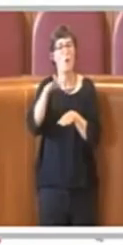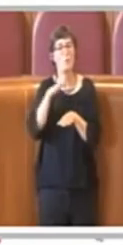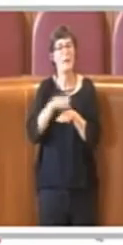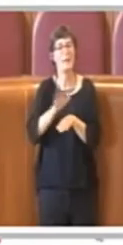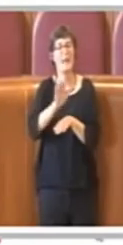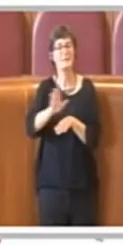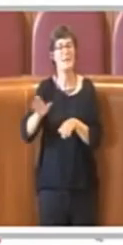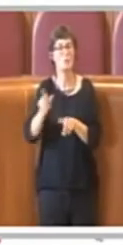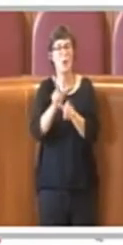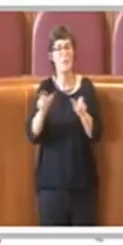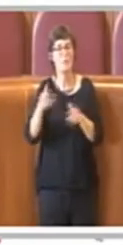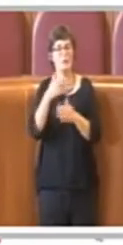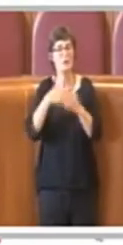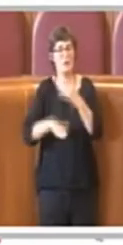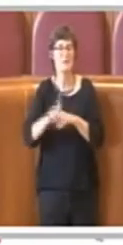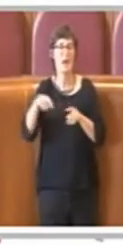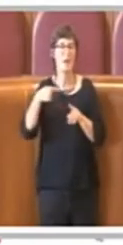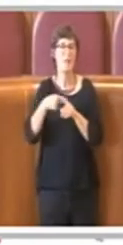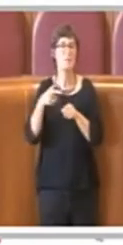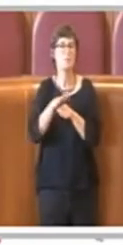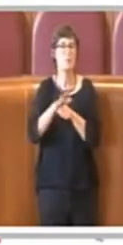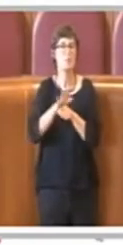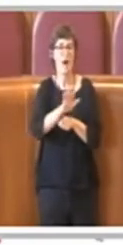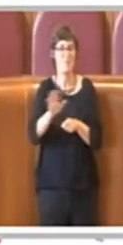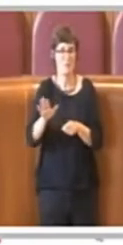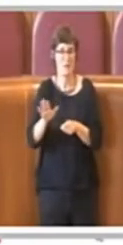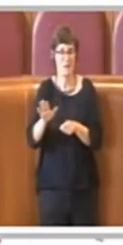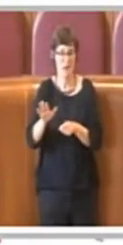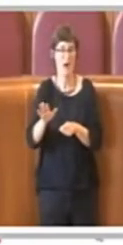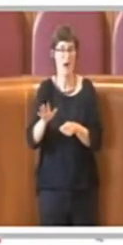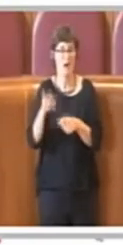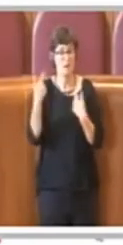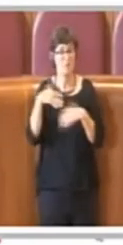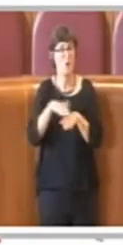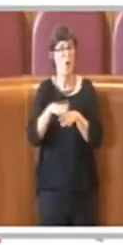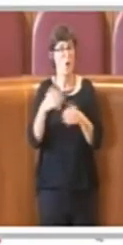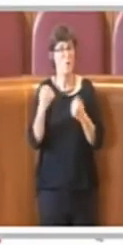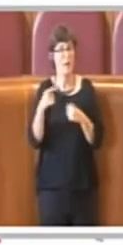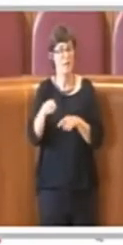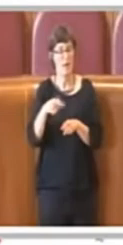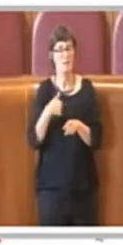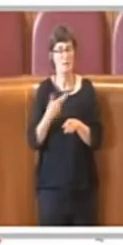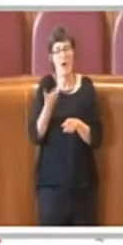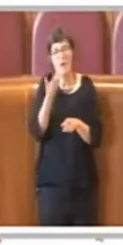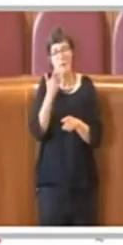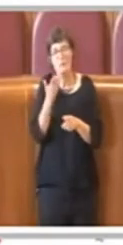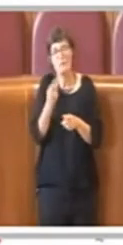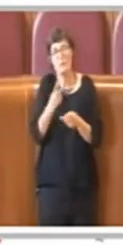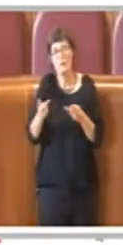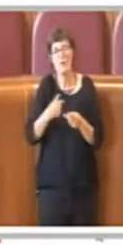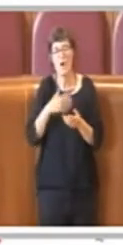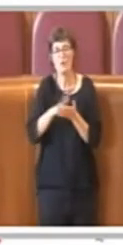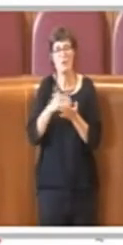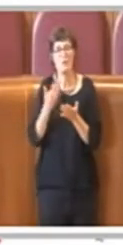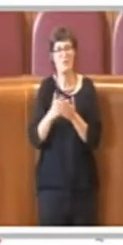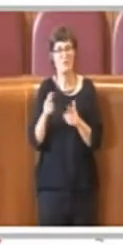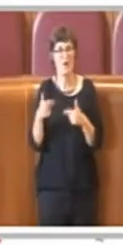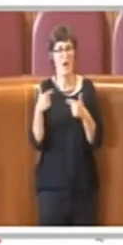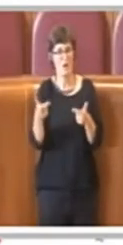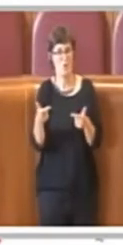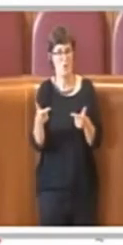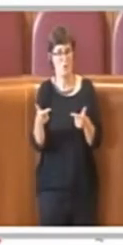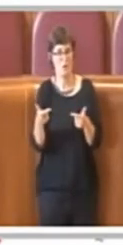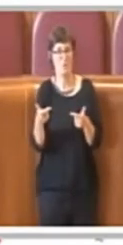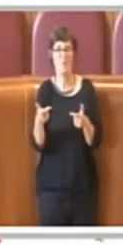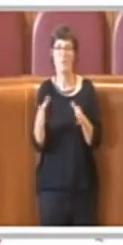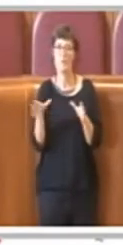loro familiari e ho cercato di valorizzarla nei processi decisionali, politici e amministrativi di Roma Capitale. Il Movimento 5